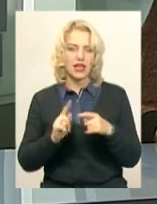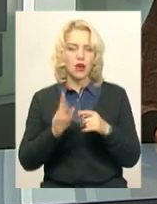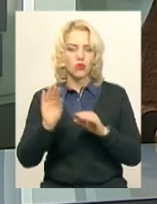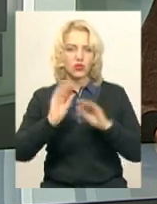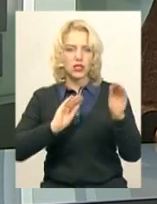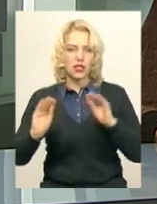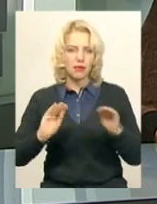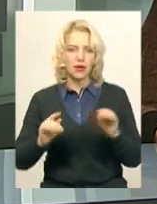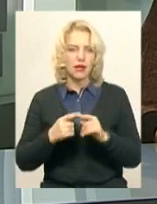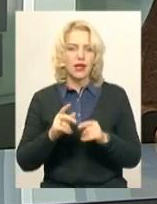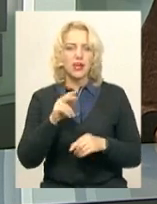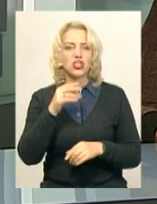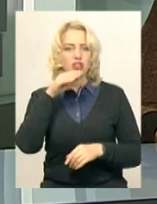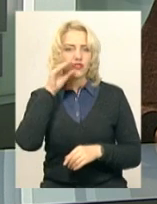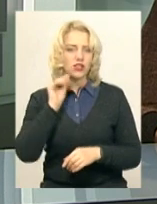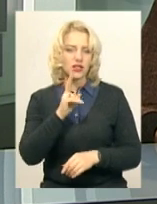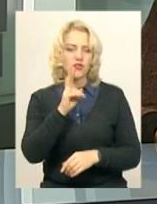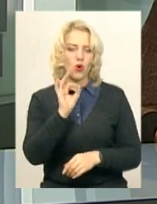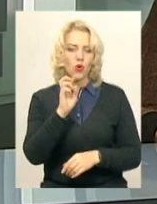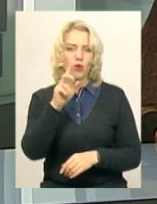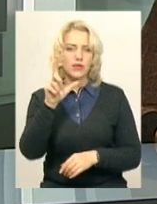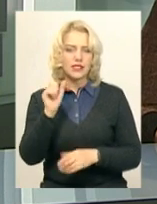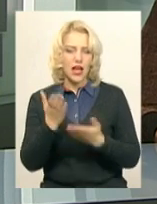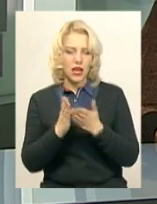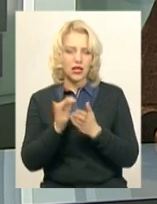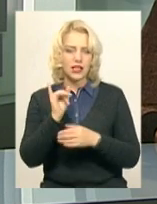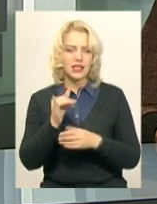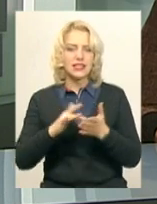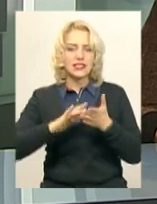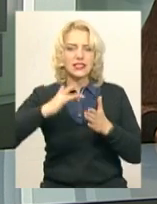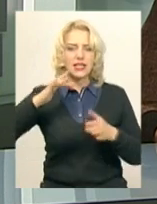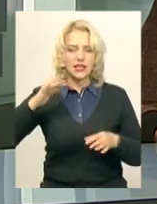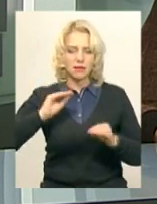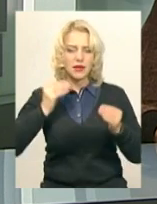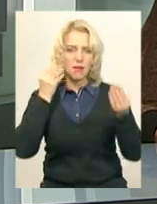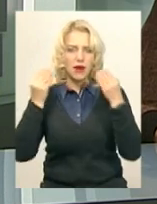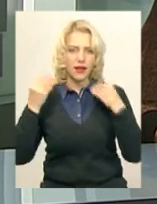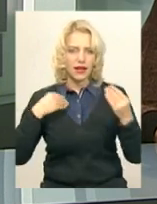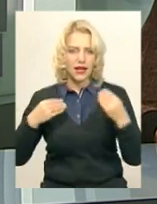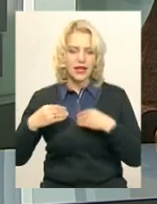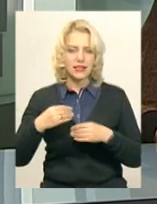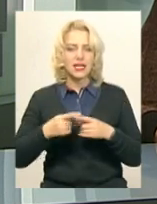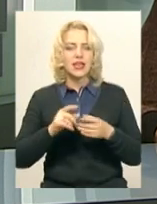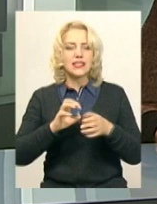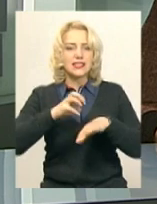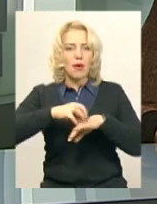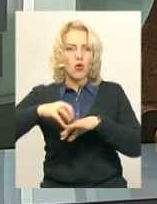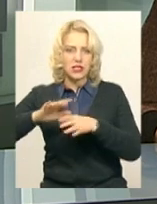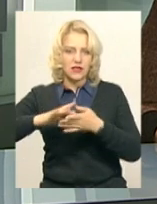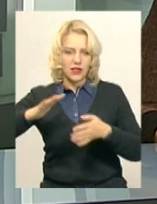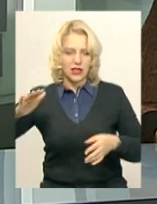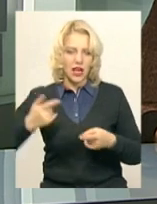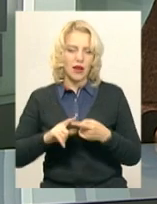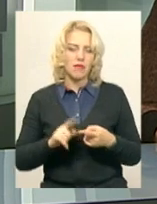оздоблені емалями шевченківські кобзарі та срібні жіночі прикраси з самоцвітами. Виставка відкриється 7 грудня і до цього